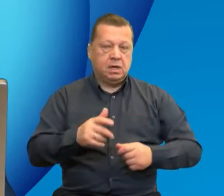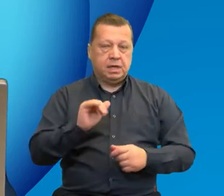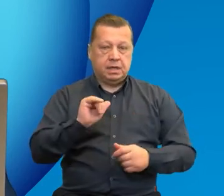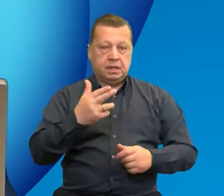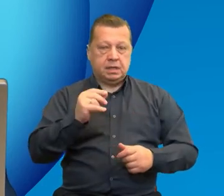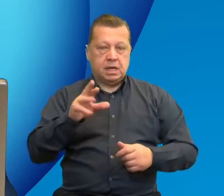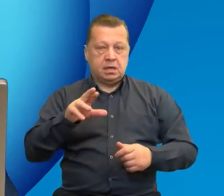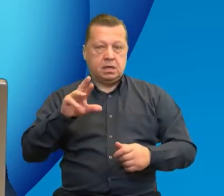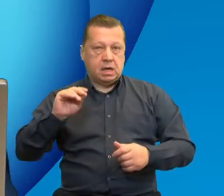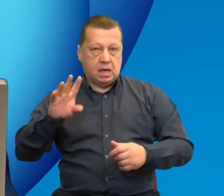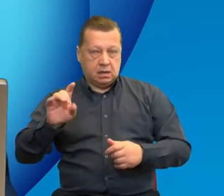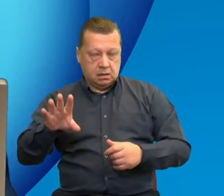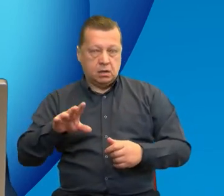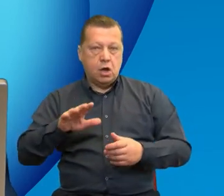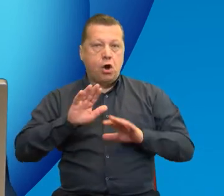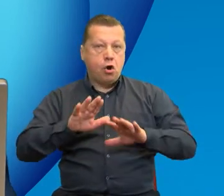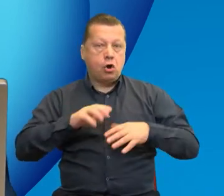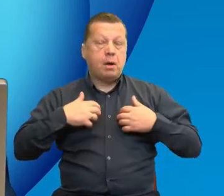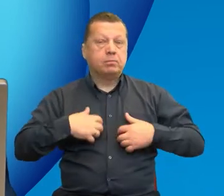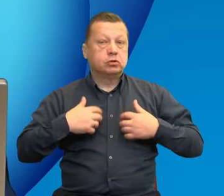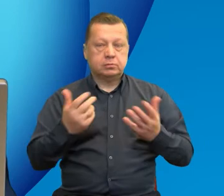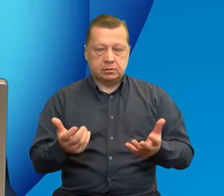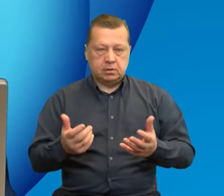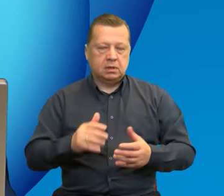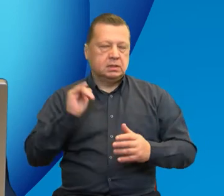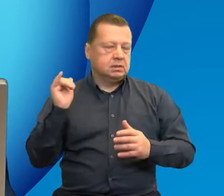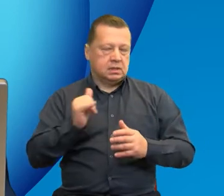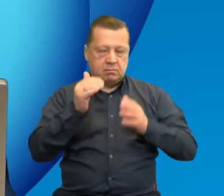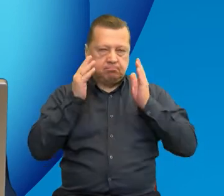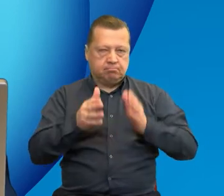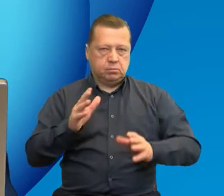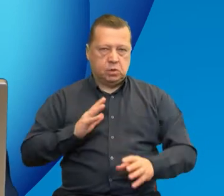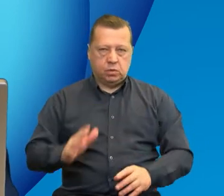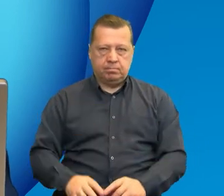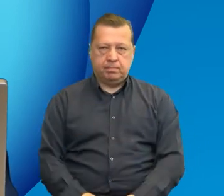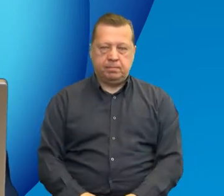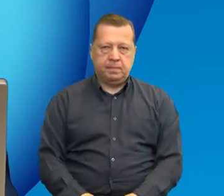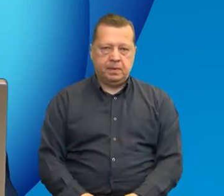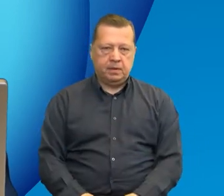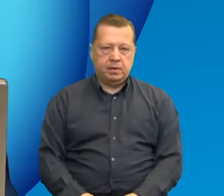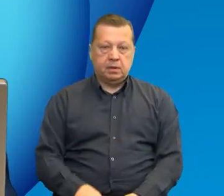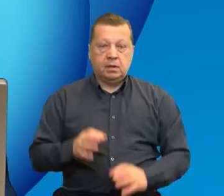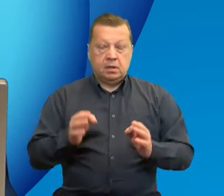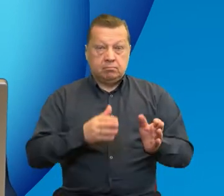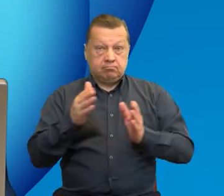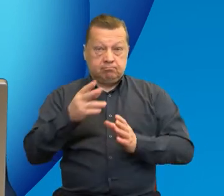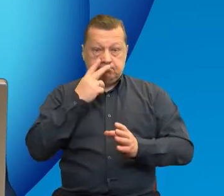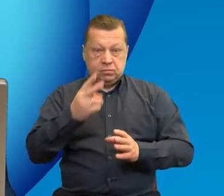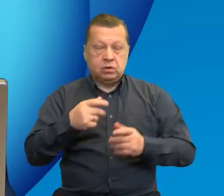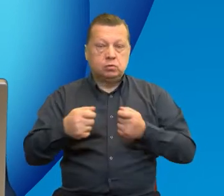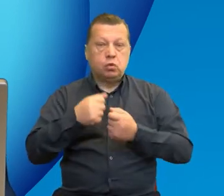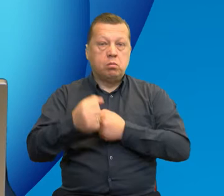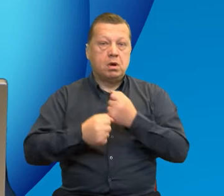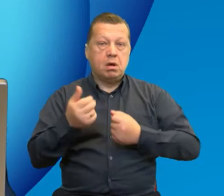Interreg ochrona środowiska od zawsze była w centrum uwagi. Zobaczymy teraz efekty